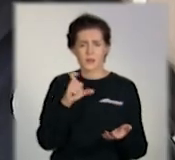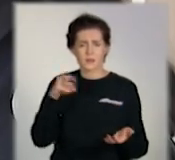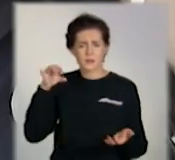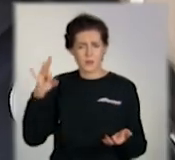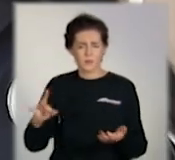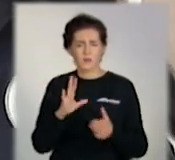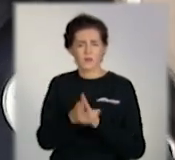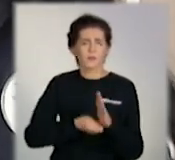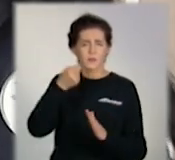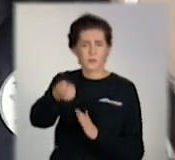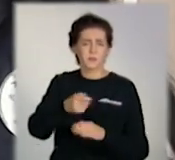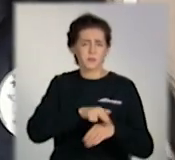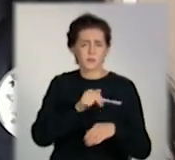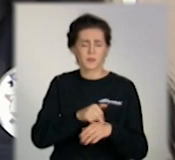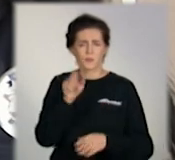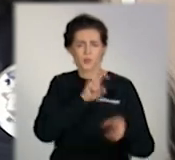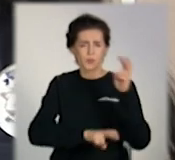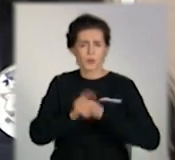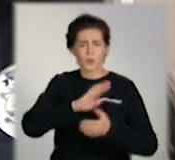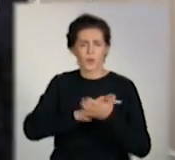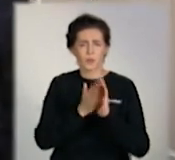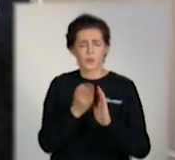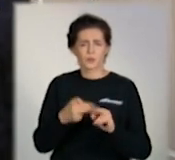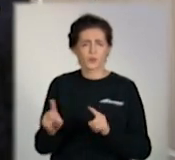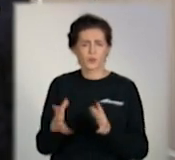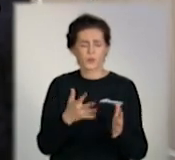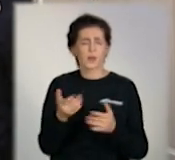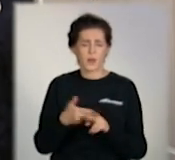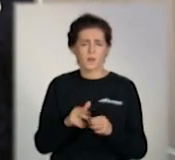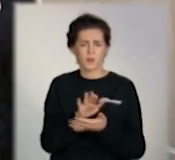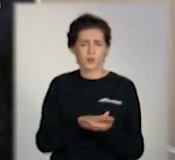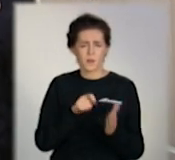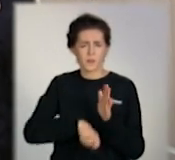громадян та поліція встановлює усі обставини цієї події. Триває перевірка.